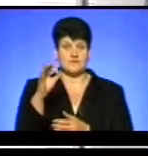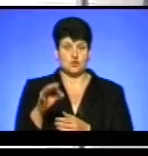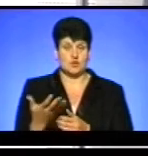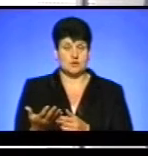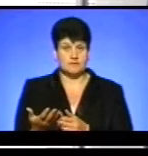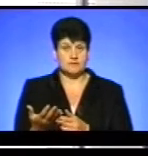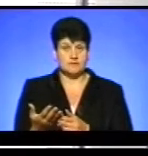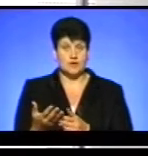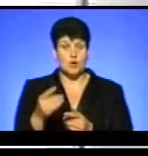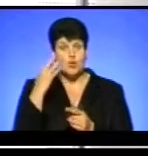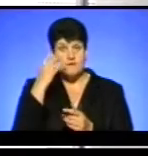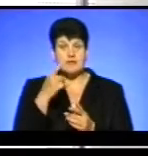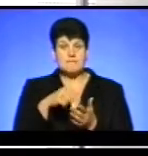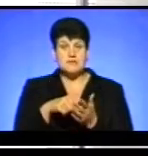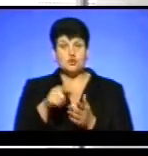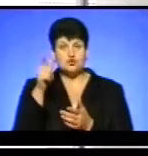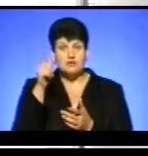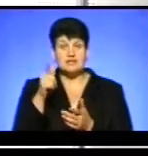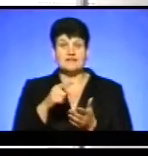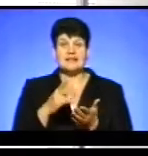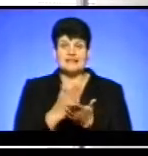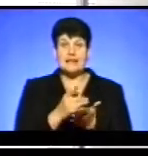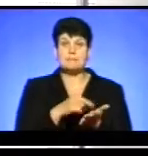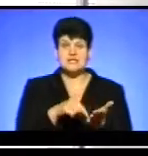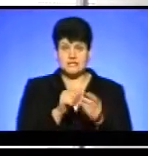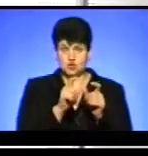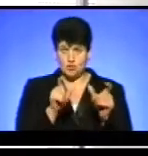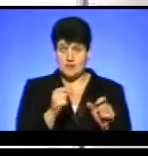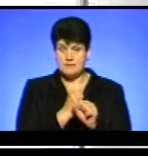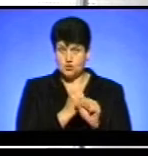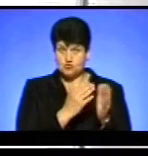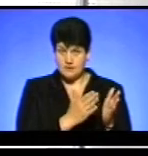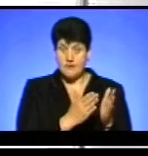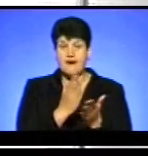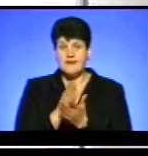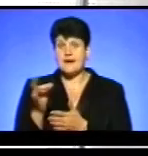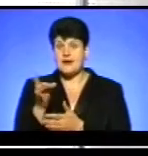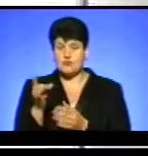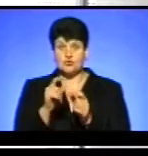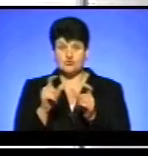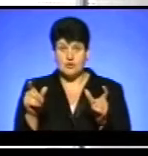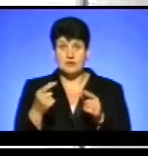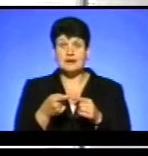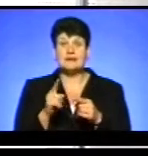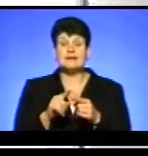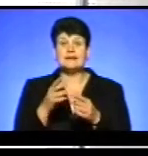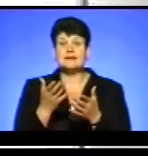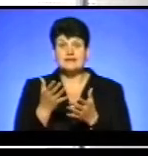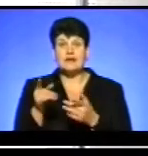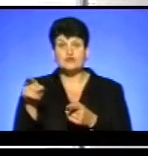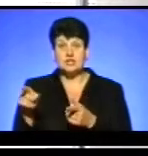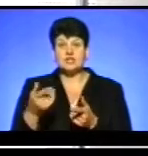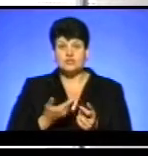Уявіть собі, в місту Чортків є міські школи, де працюють вчителі, і є районні школи, де ті вчителі здебільшого живуть і в